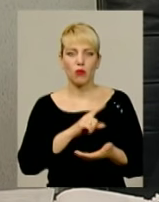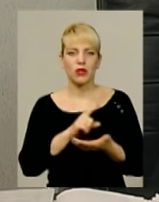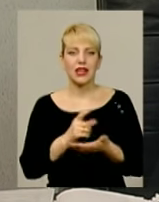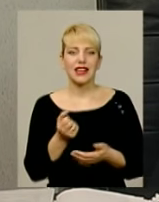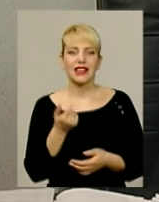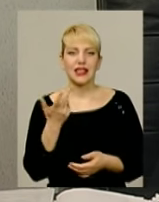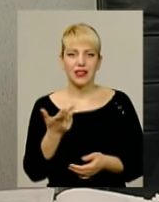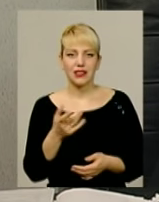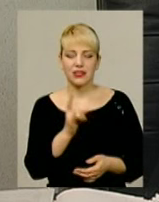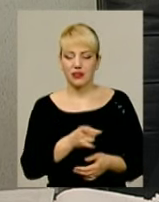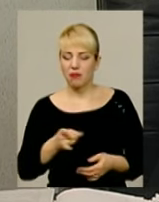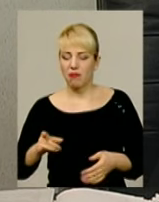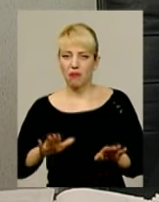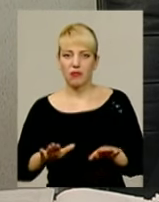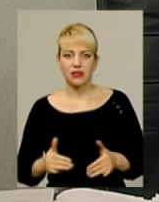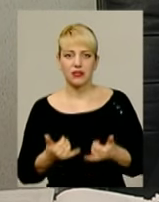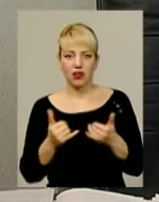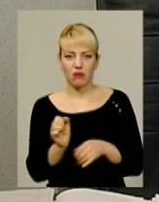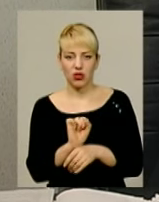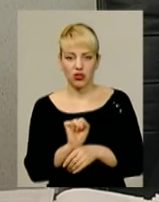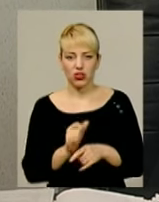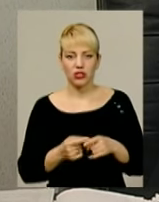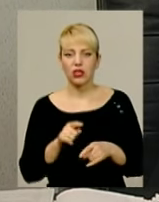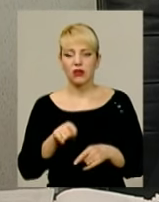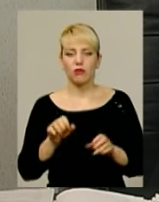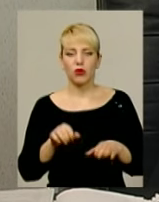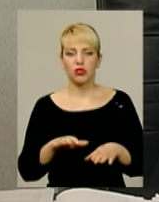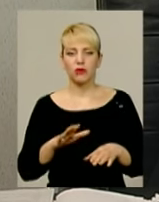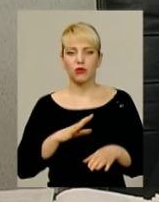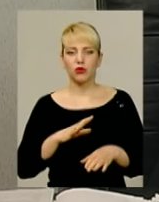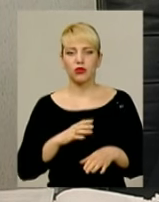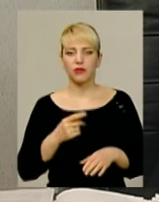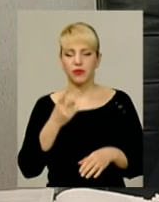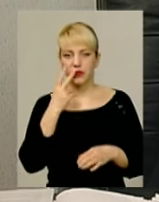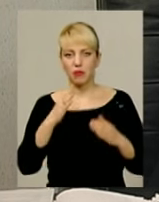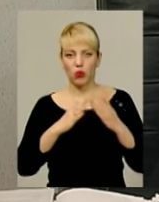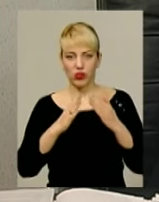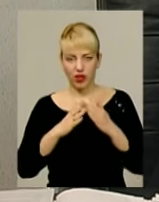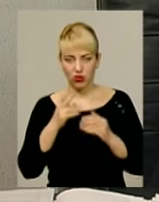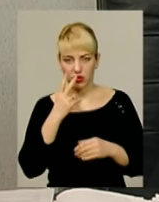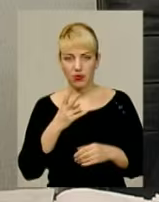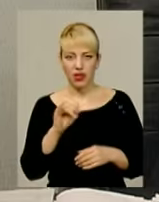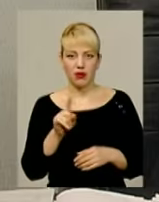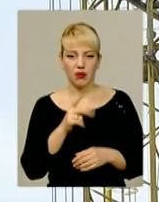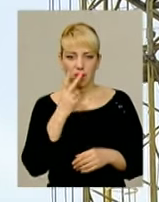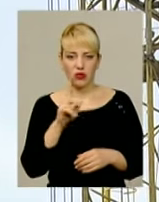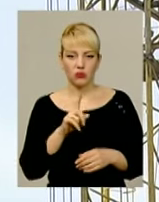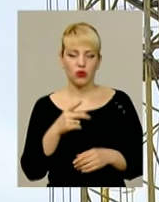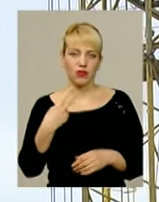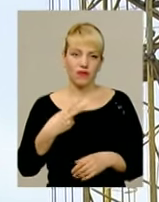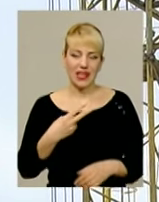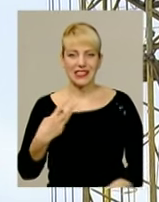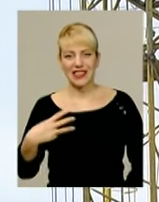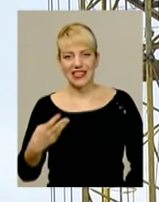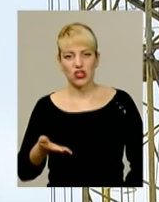до цього часу було в недостатній мірі. Ми могли мати 180-квартирний житловий будинок і 20-30 паркомістів. А